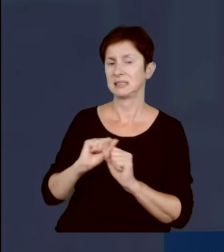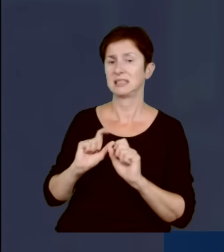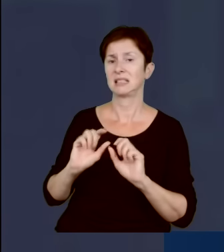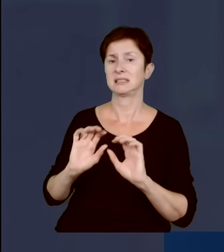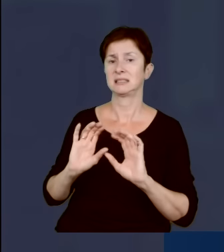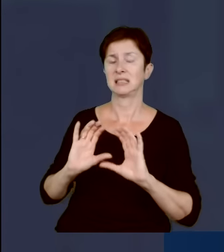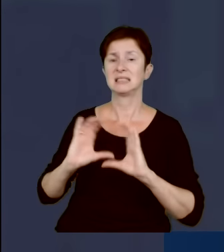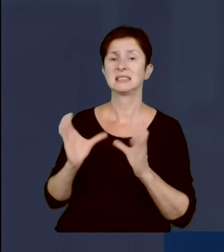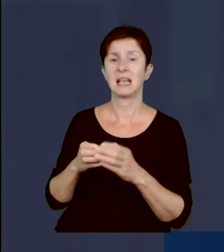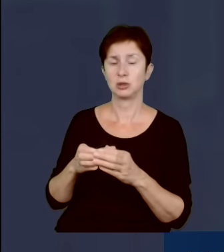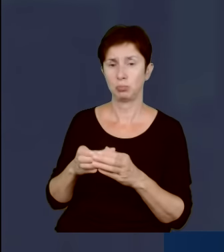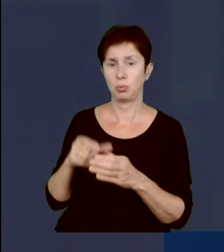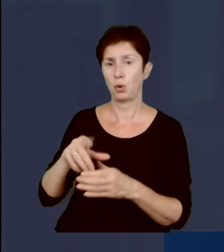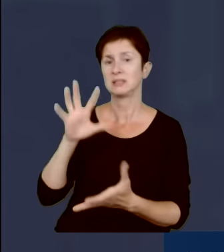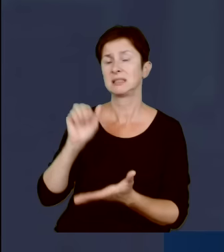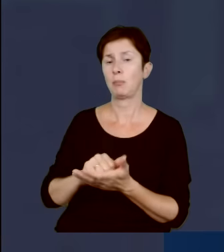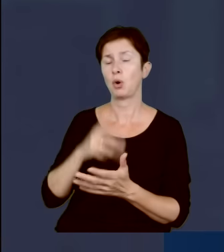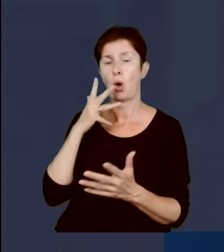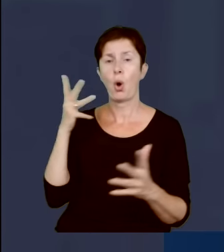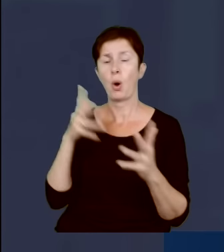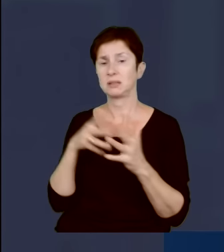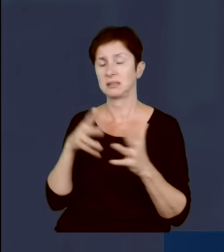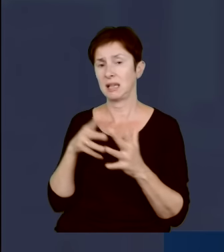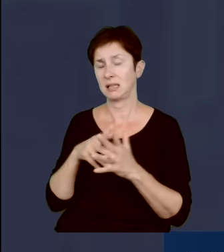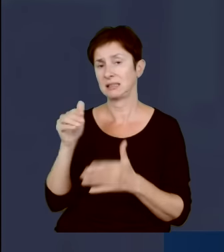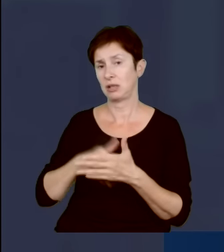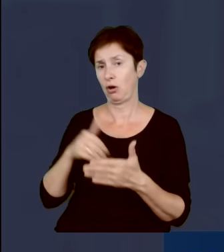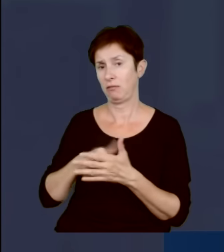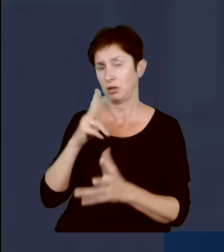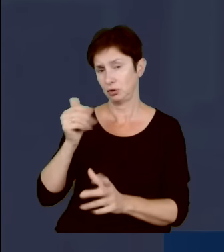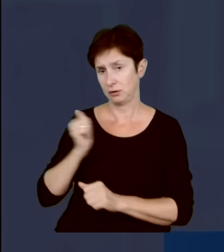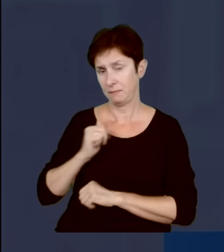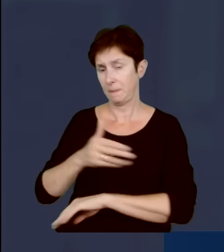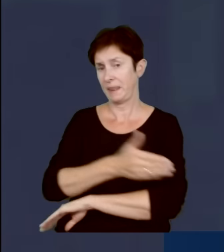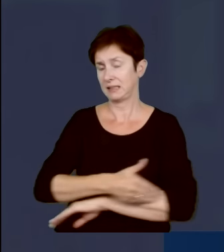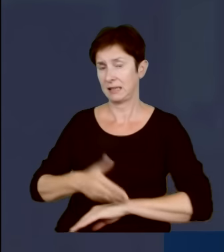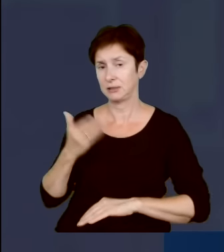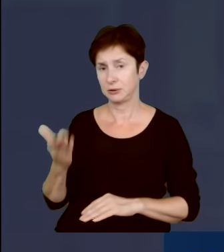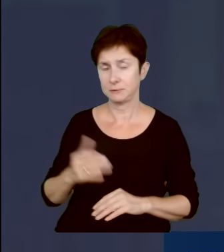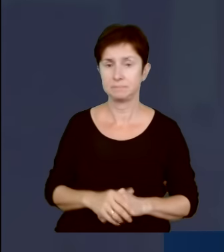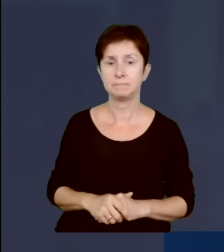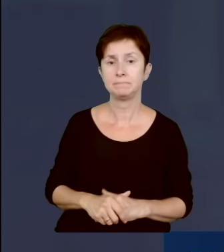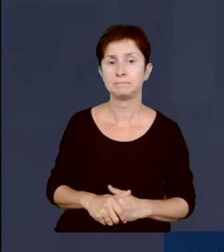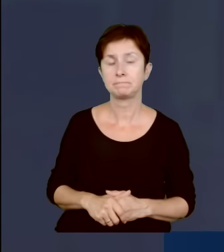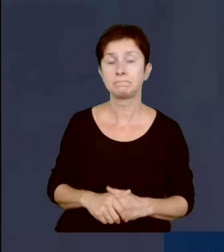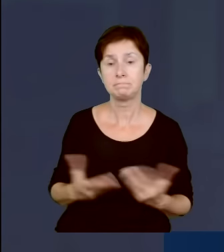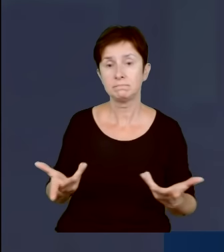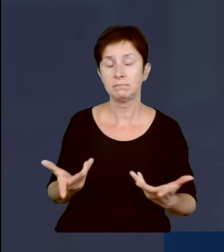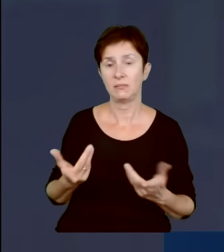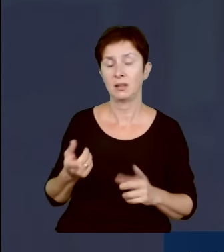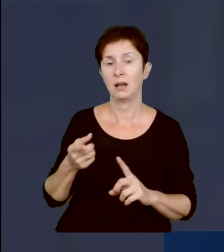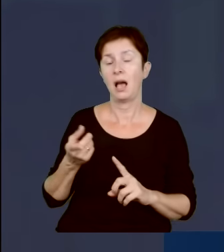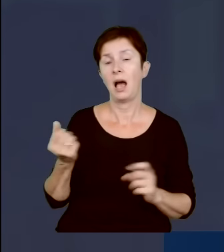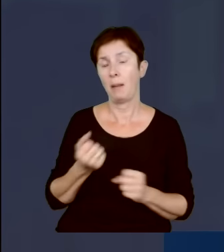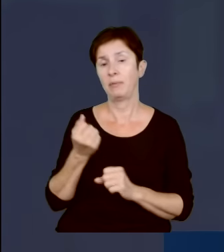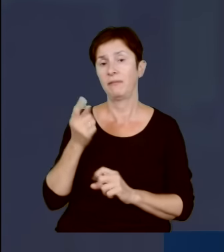żeby zajmował się oceną postawy żołnierzy na granicy, a więc żeby faktycznie oskarżać żołnierzy.